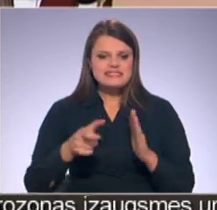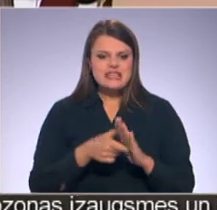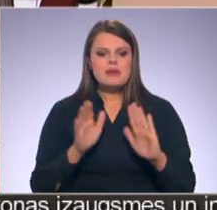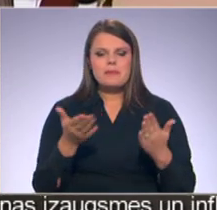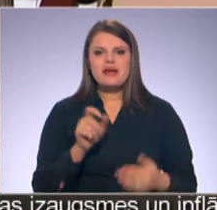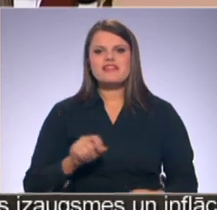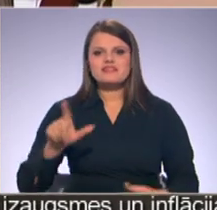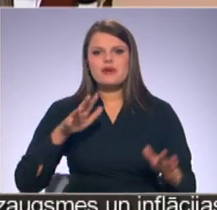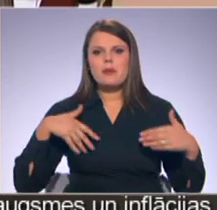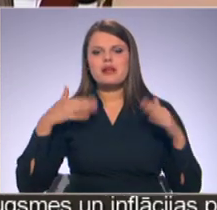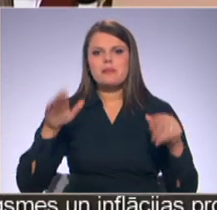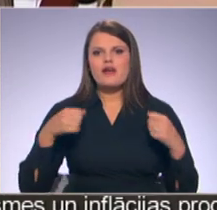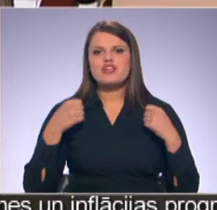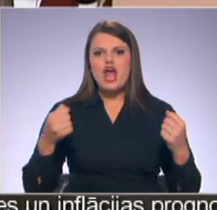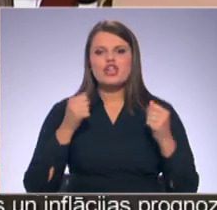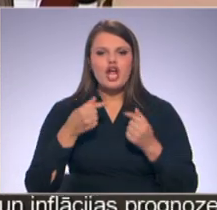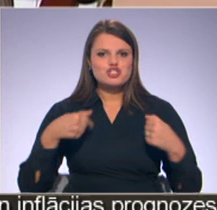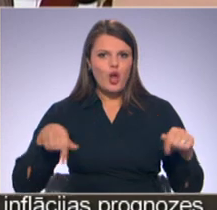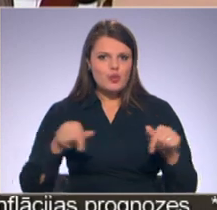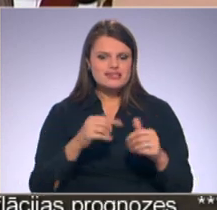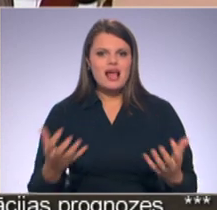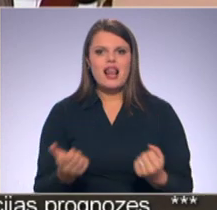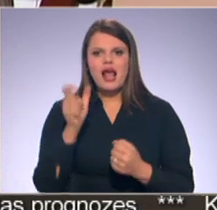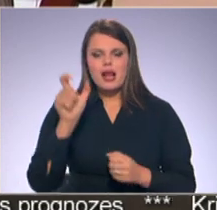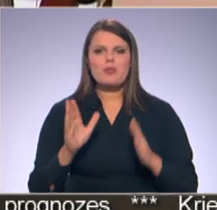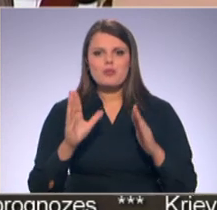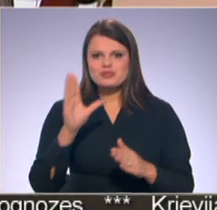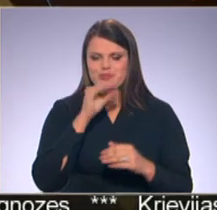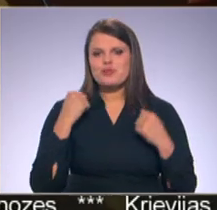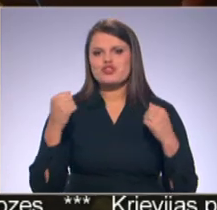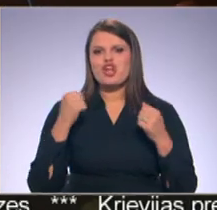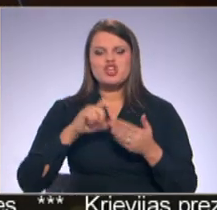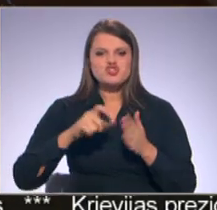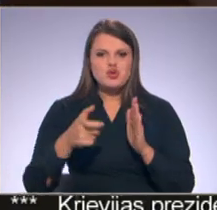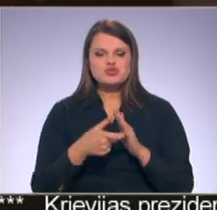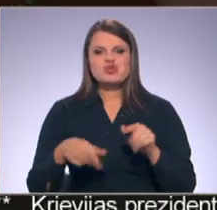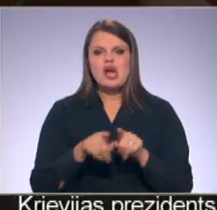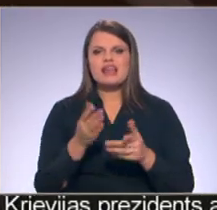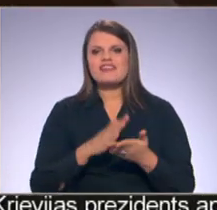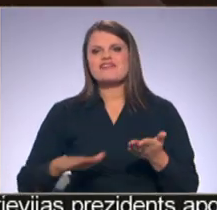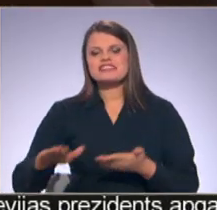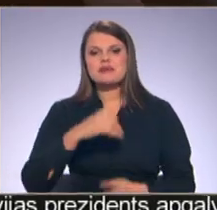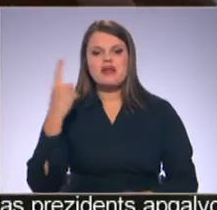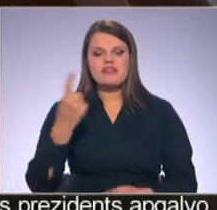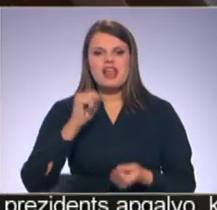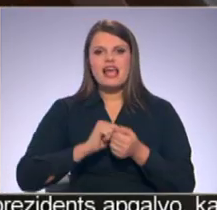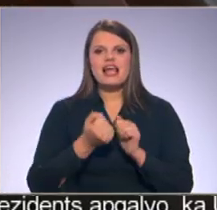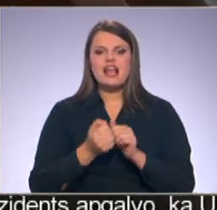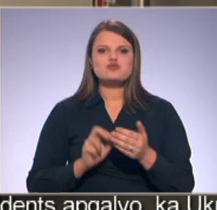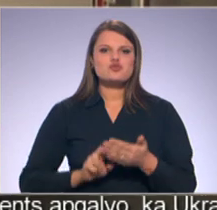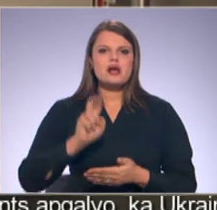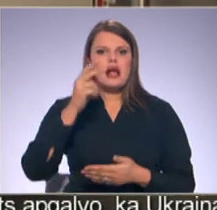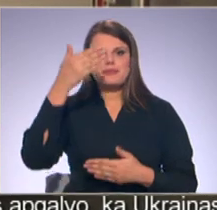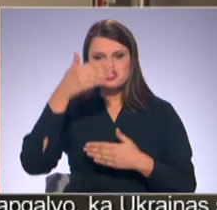visvairāk jau par treniņiem atvēlēto zonu. Glābējiem nu būs pieejama trenižieru zāle, kā arī vidzemē vienīgāk klinču kāpšanas siena.